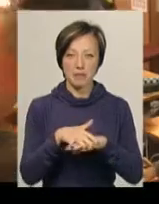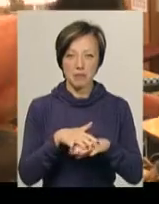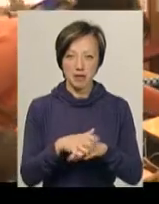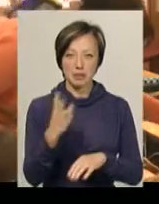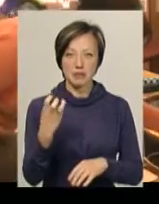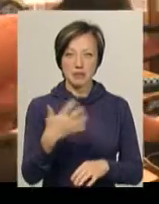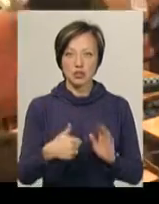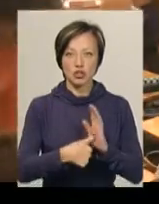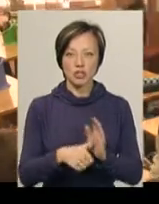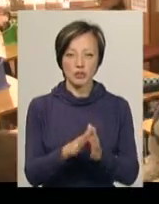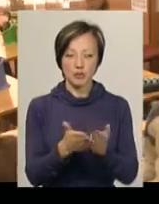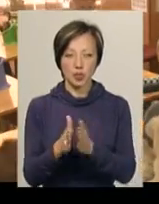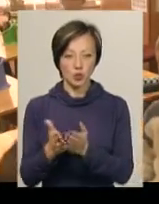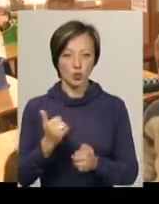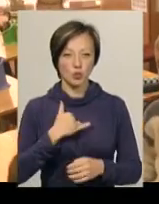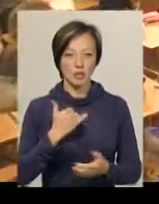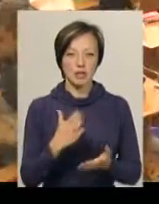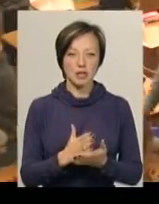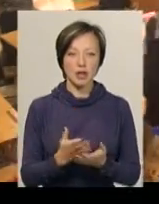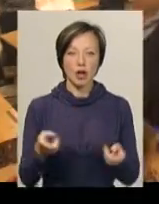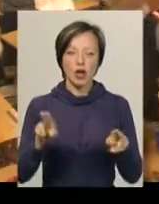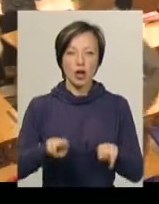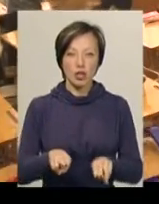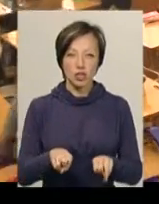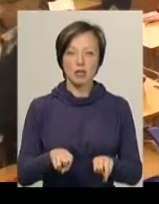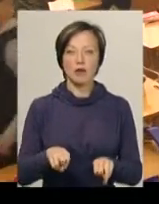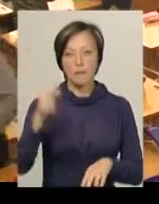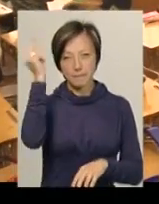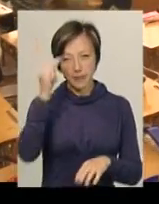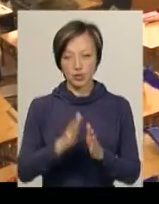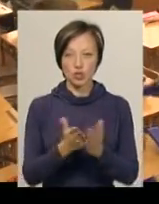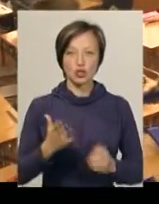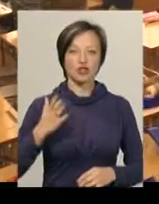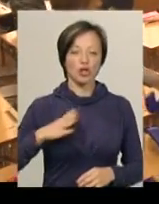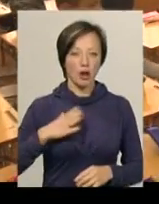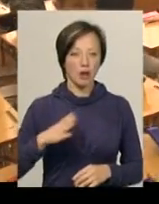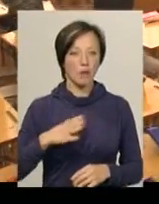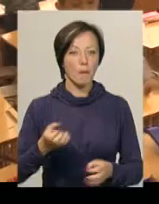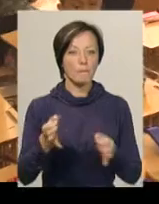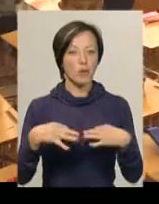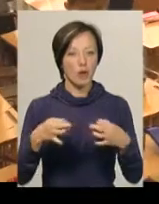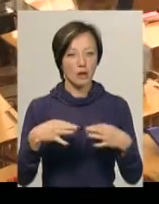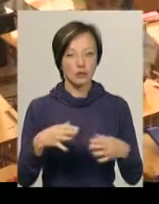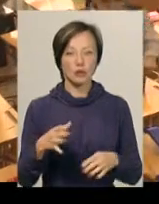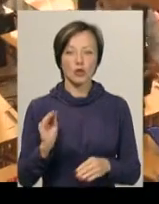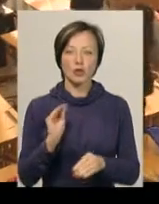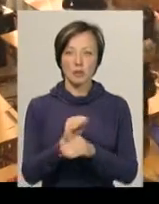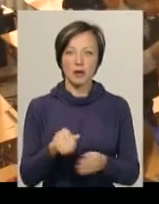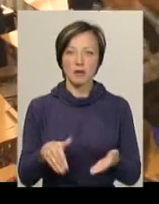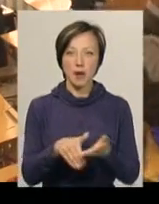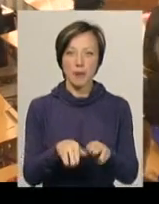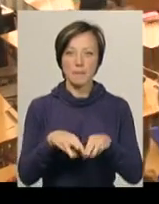теж 356 підручників в нас є. Решту підручників ми чекаємо, нам пояснюють, що ми чекаємо субвенції